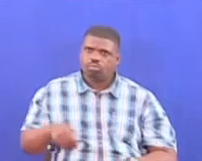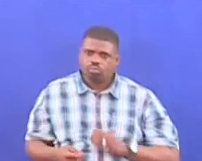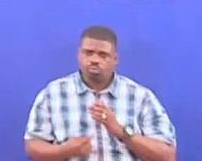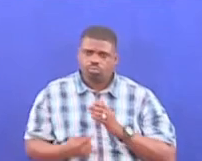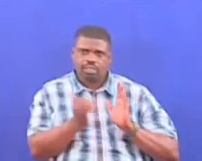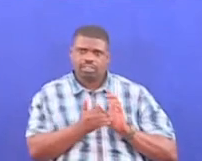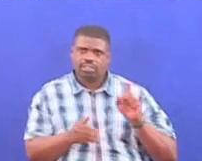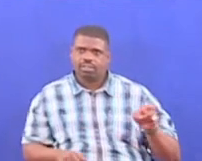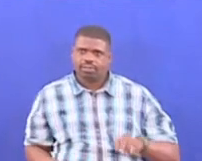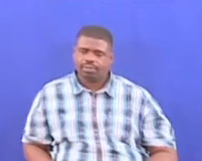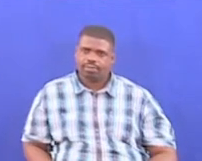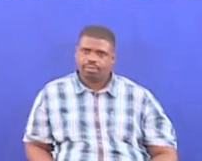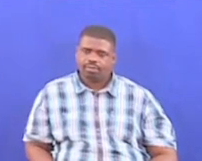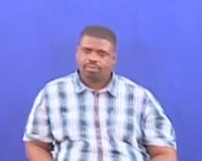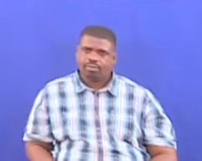Mwishuma Esther